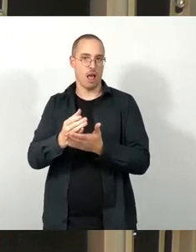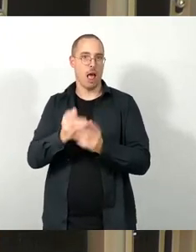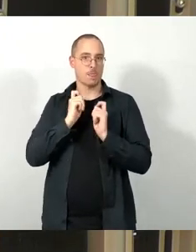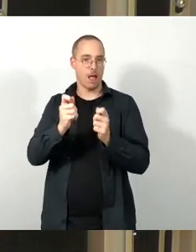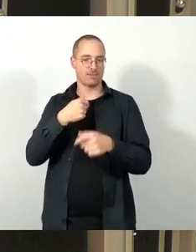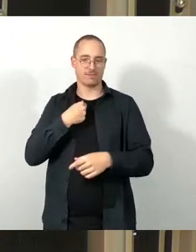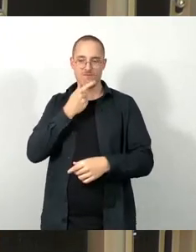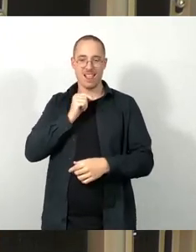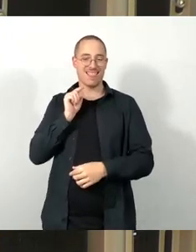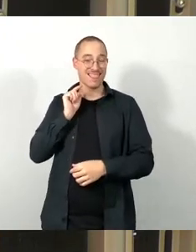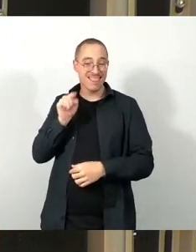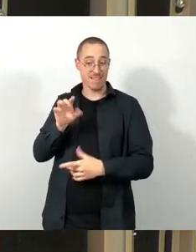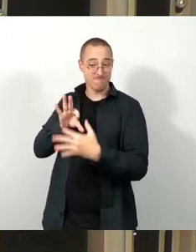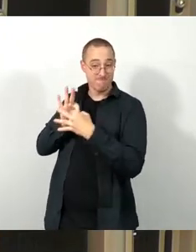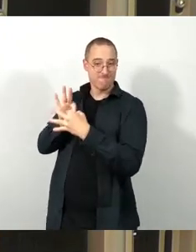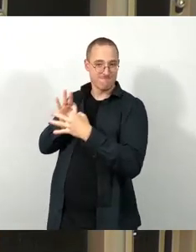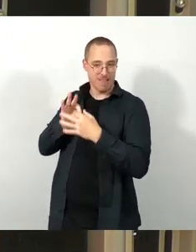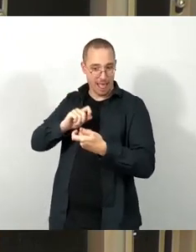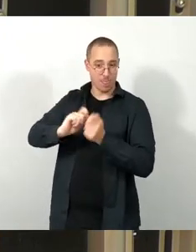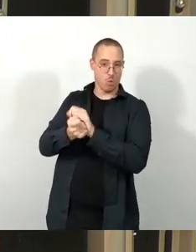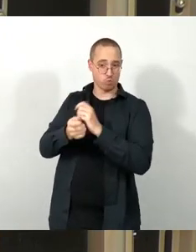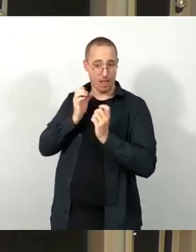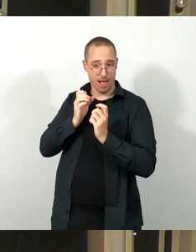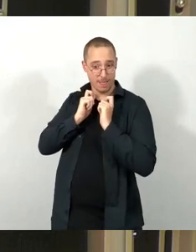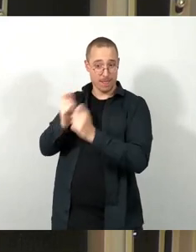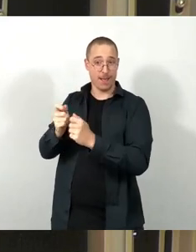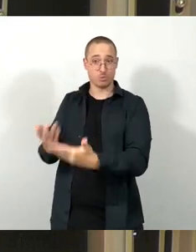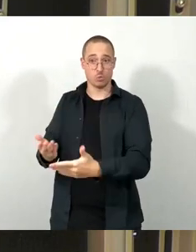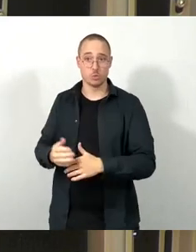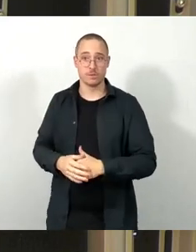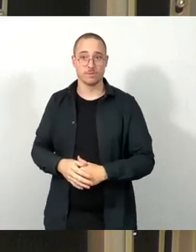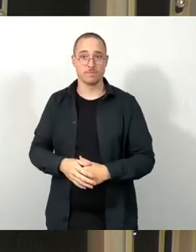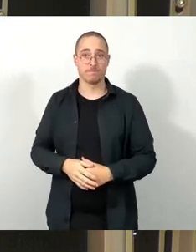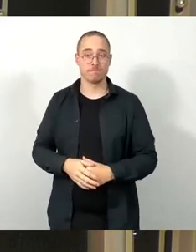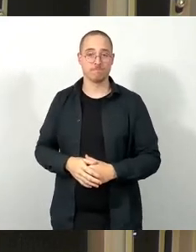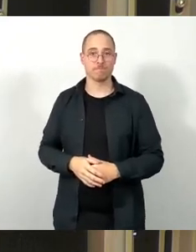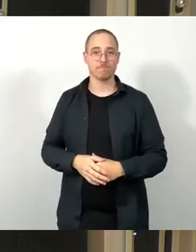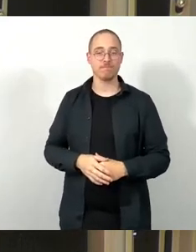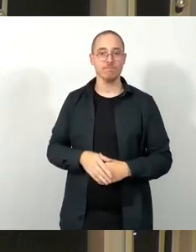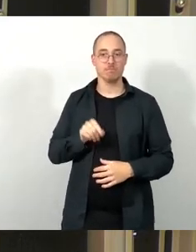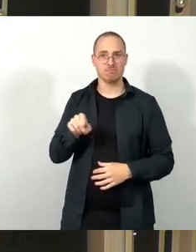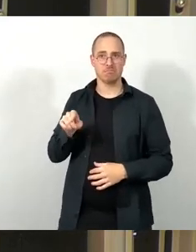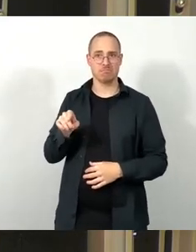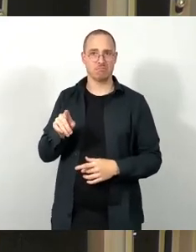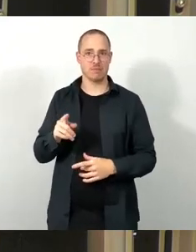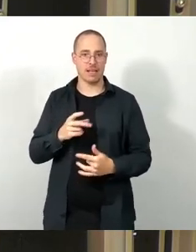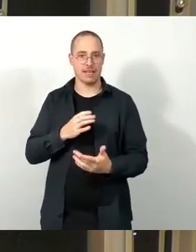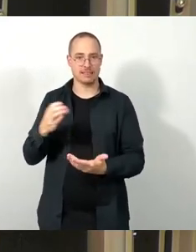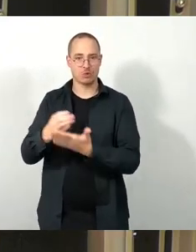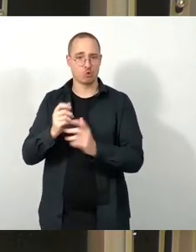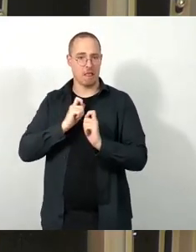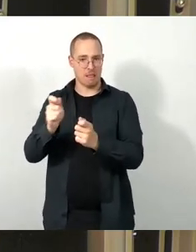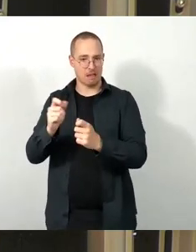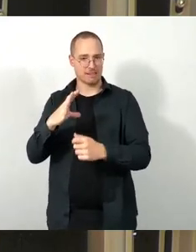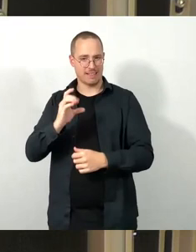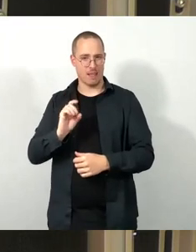Änderungsantrag von unserer Seite einbringen. Den Ersetzungsantrag der CDU finde ich persönlich und auch wir als Fraktion